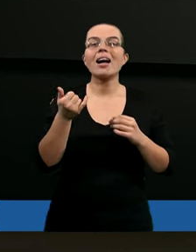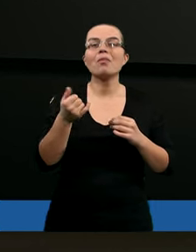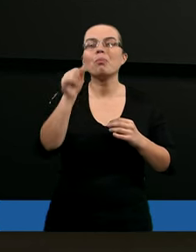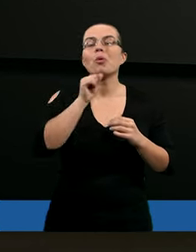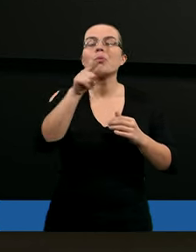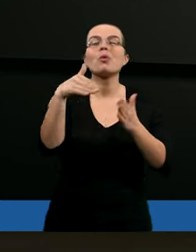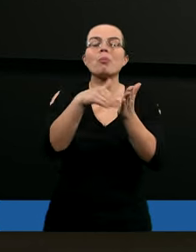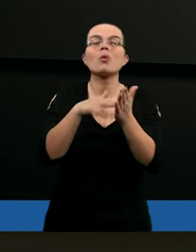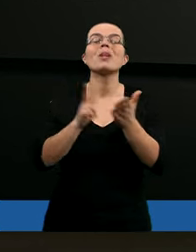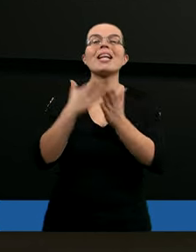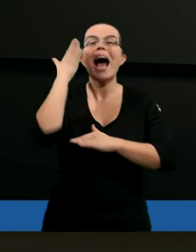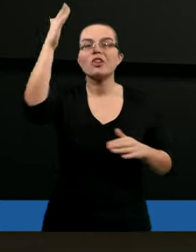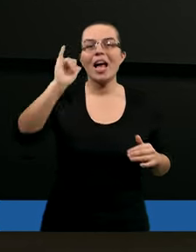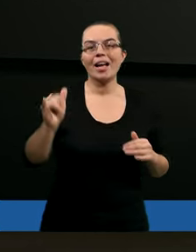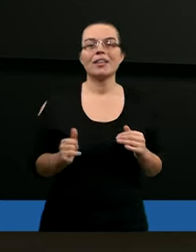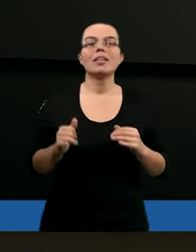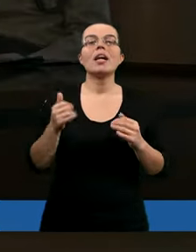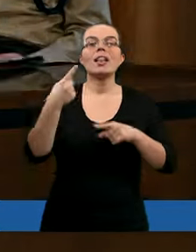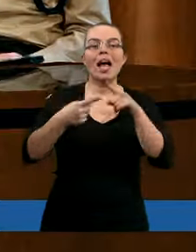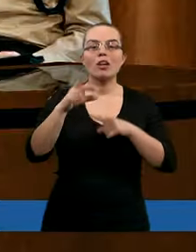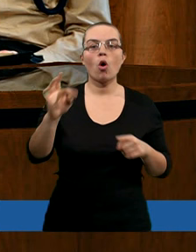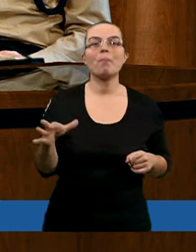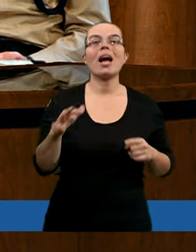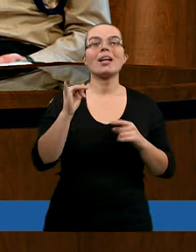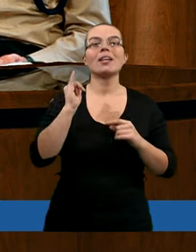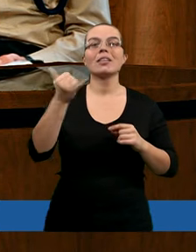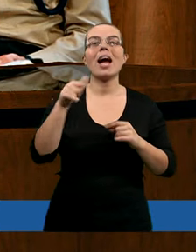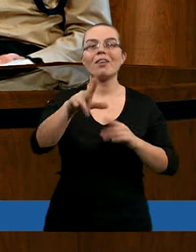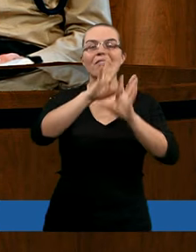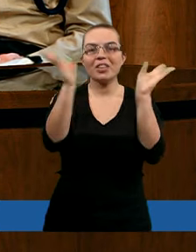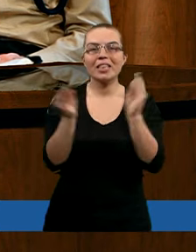potrzebuje nadziei. Natomiast mimo tych wszystkich